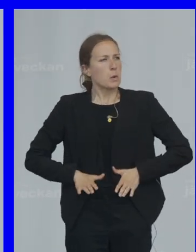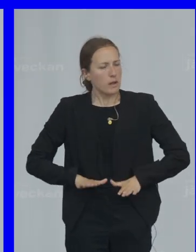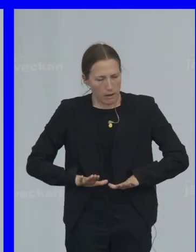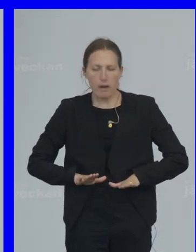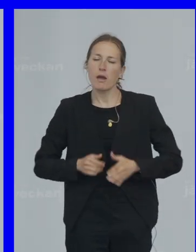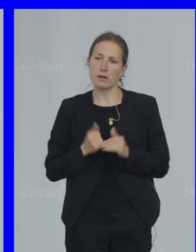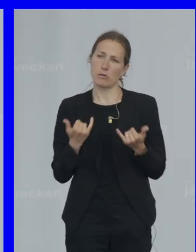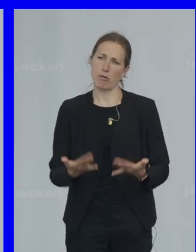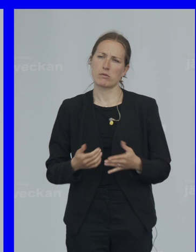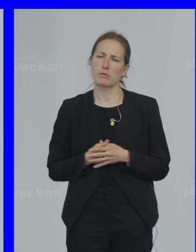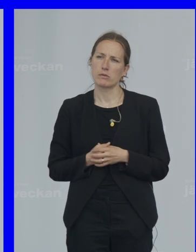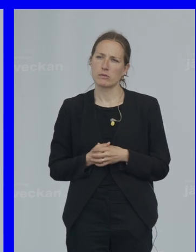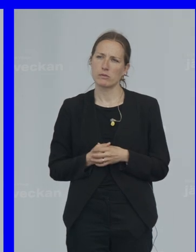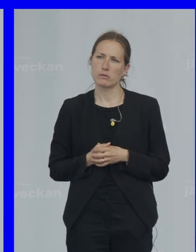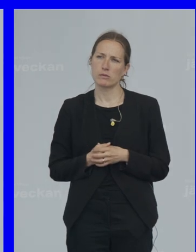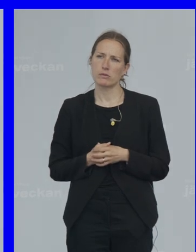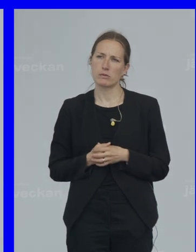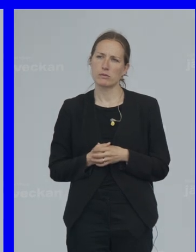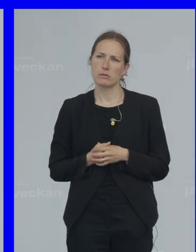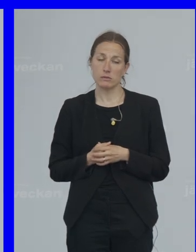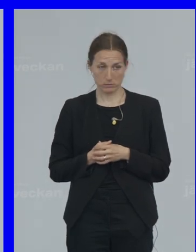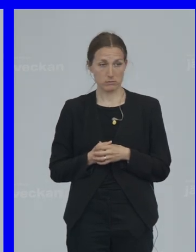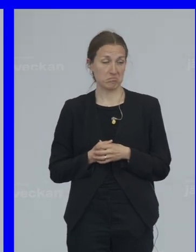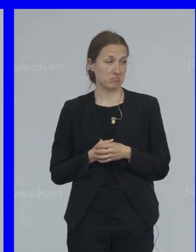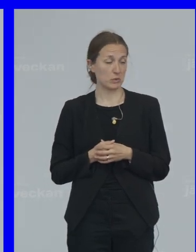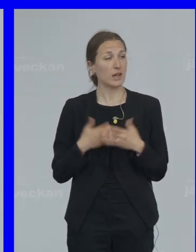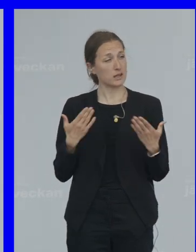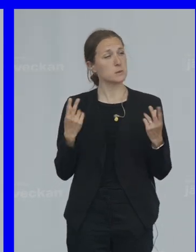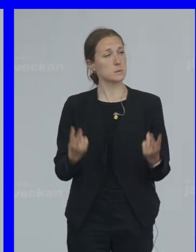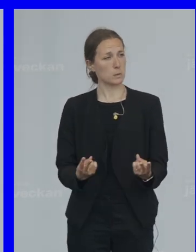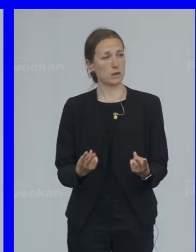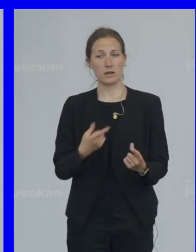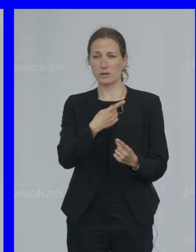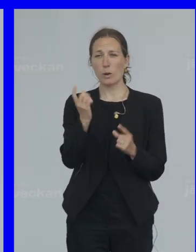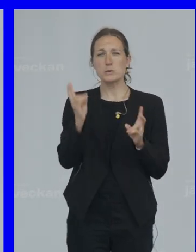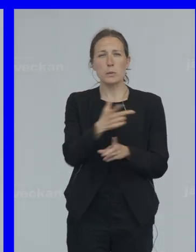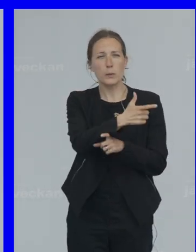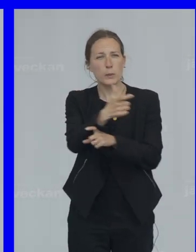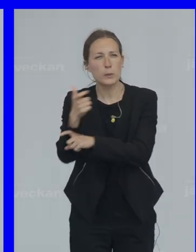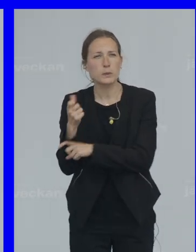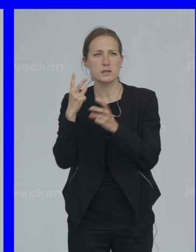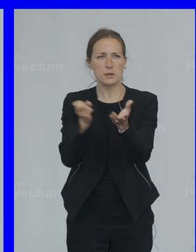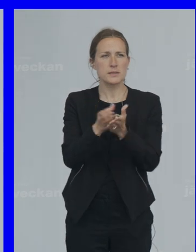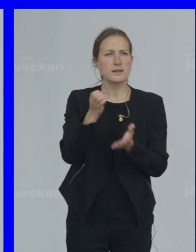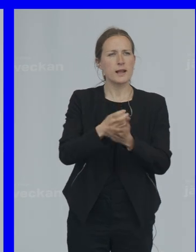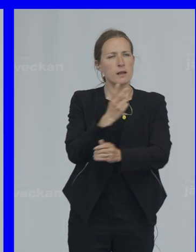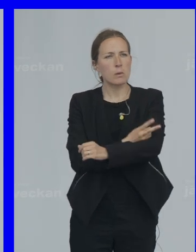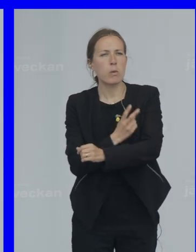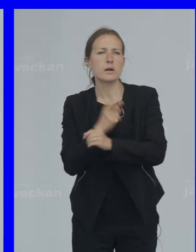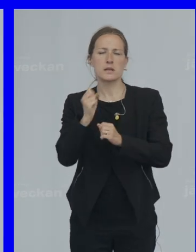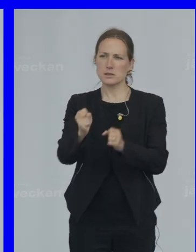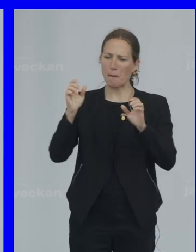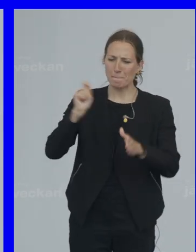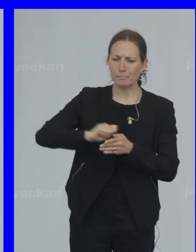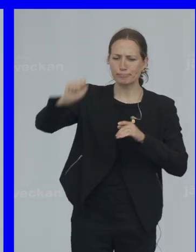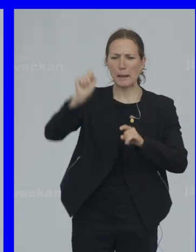Idag Och så här är det Att de som skjuter De som säljer droger Som bränner bilar